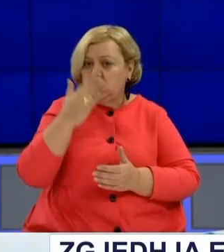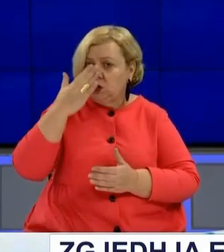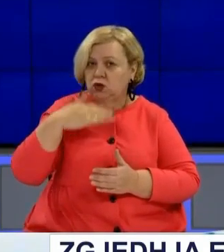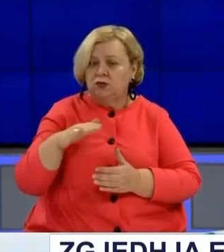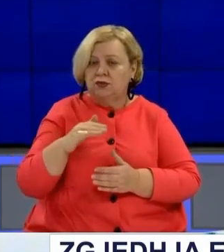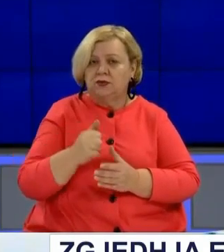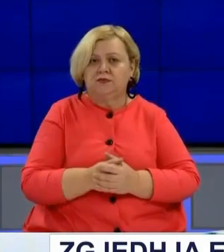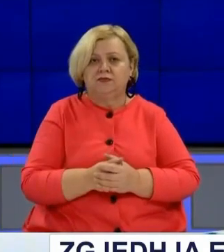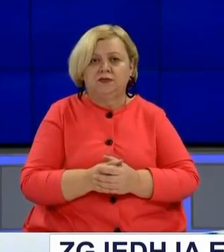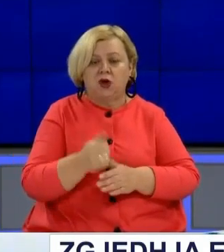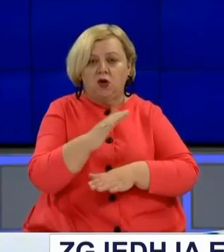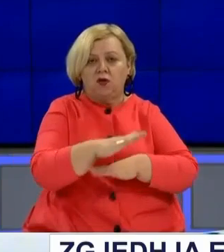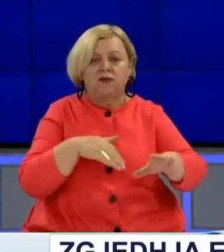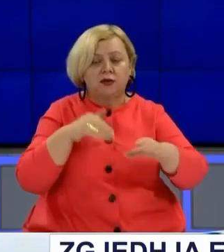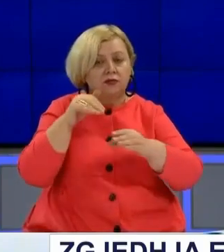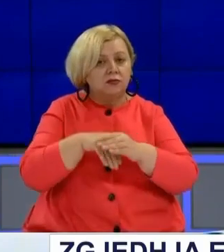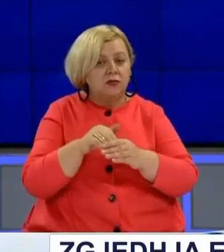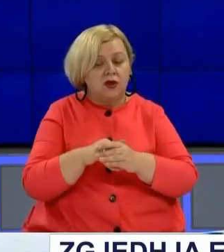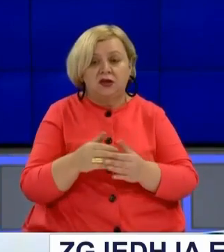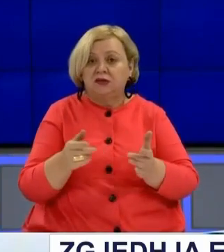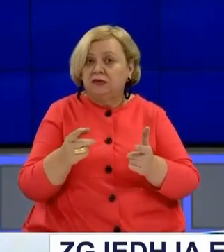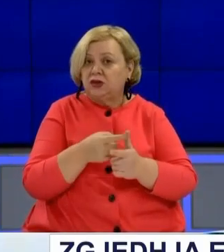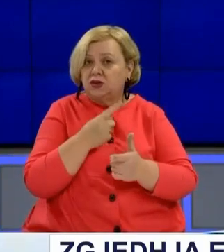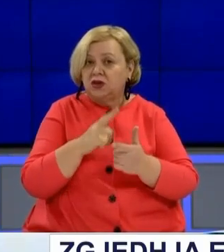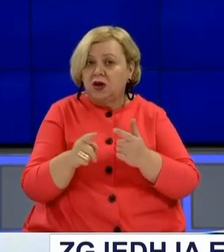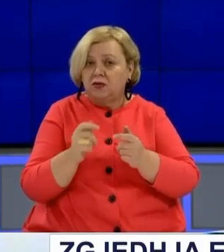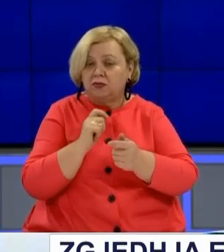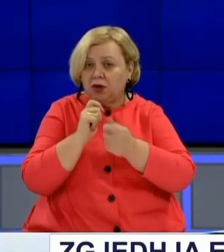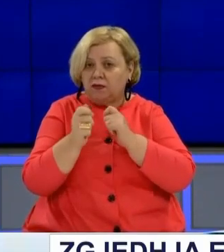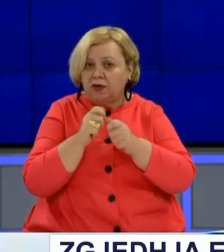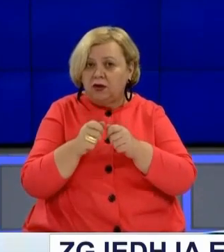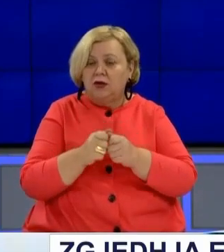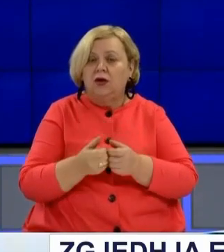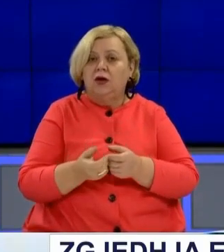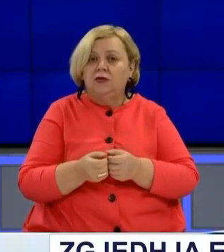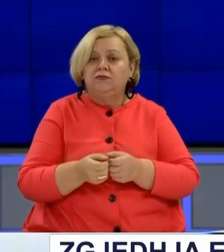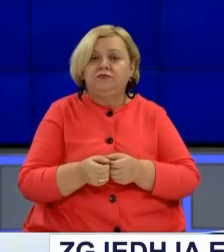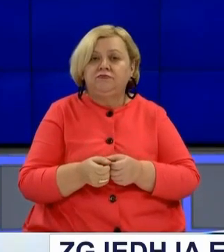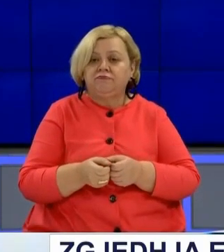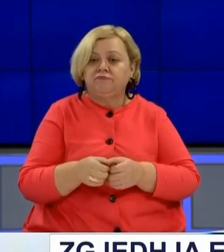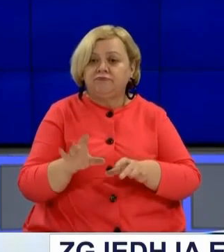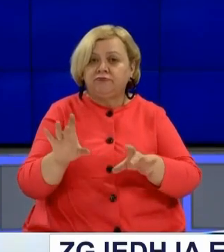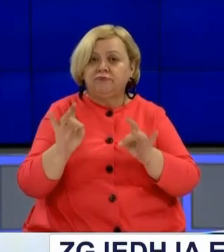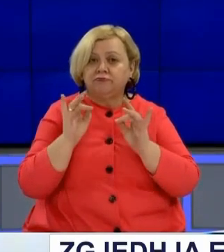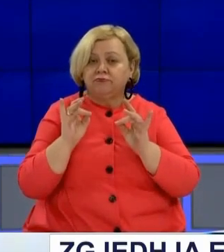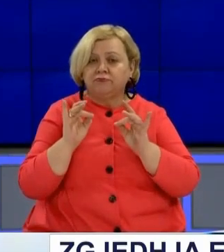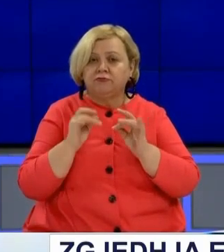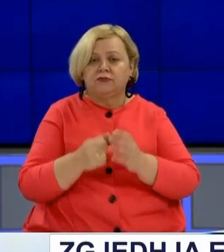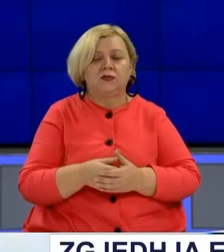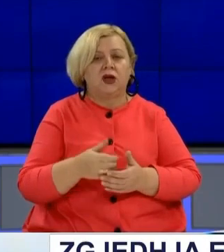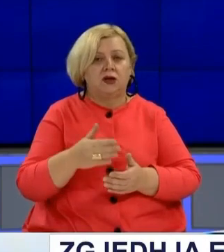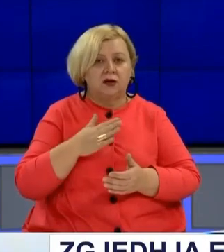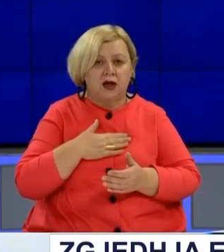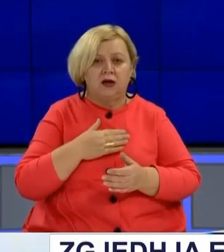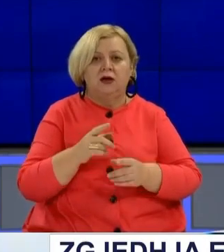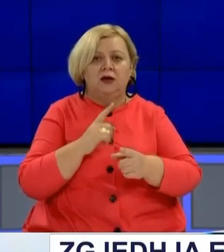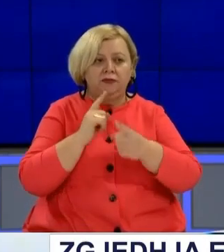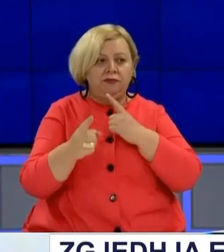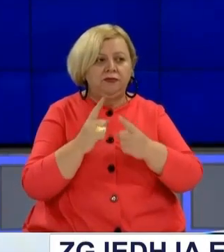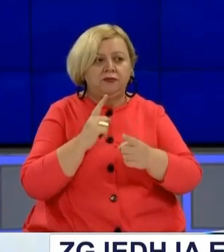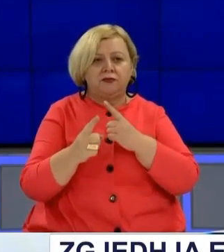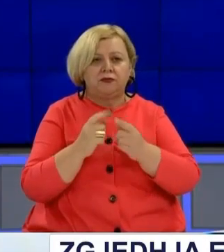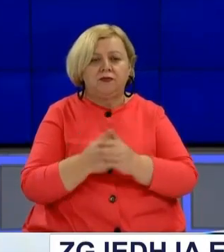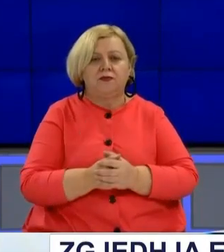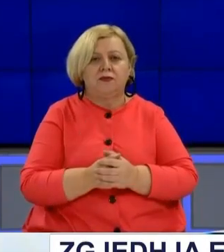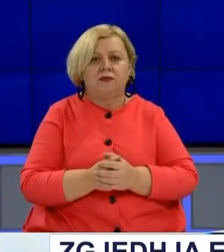votimi në këvend. Nëse ka marvejshë të gjërë për një zhjidhë të caktumë, atëherë normalishtë një do të diskutojmë dhe do të marë një